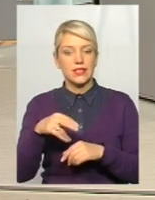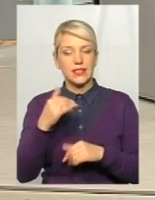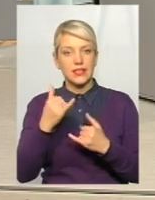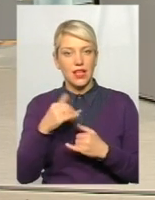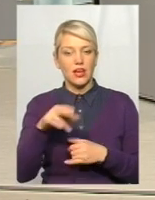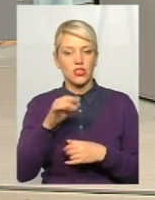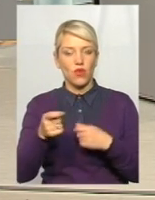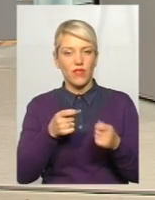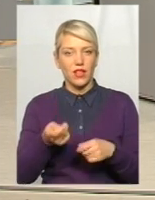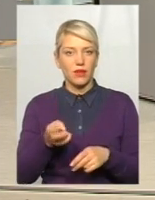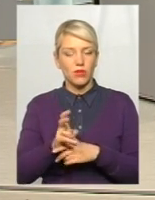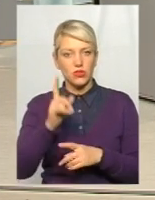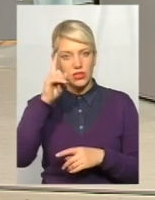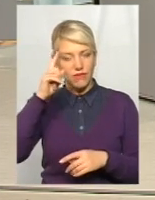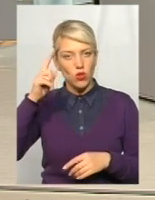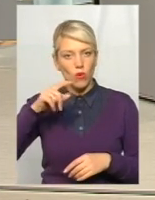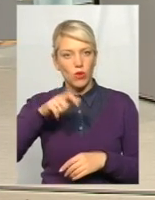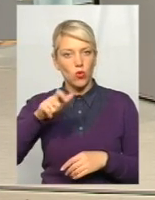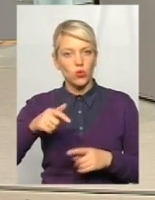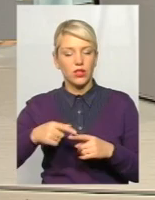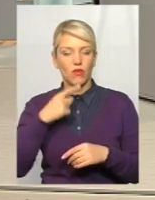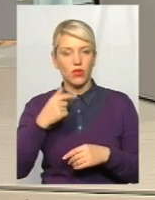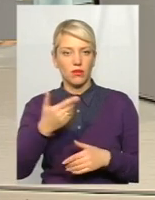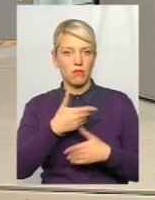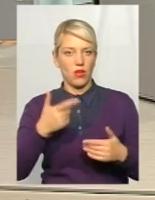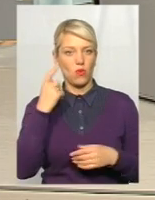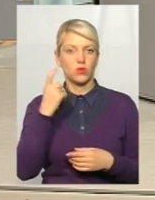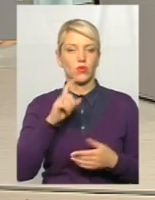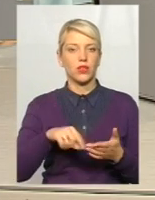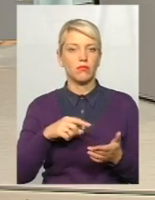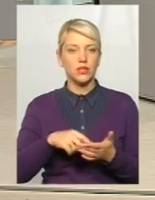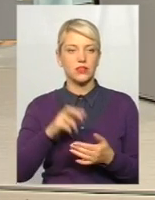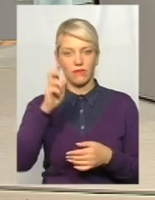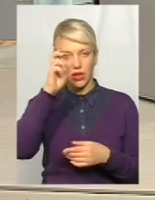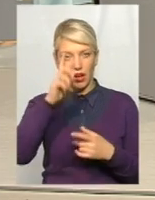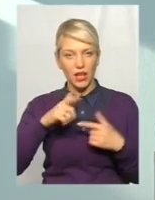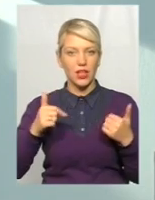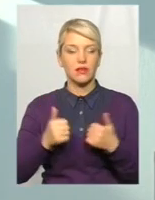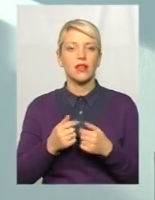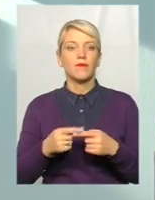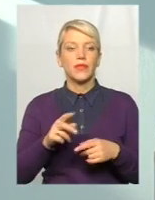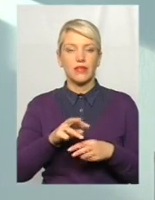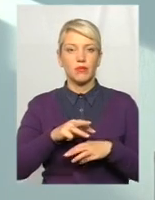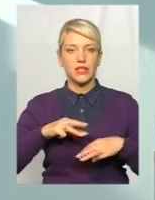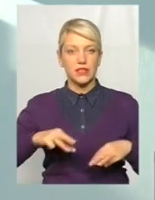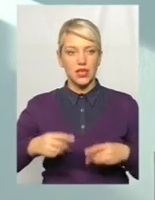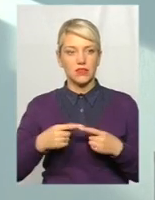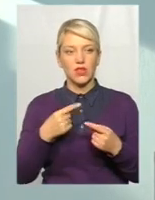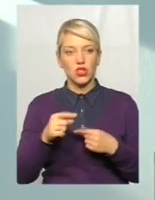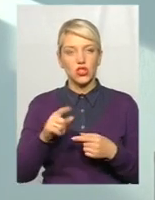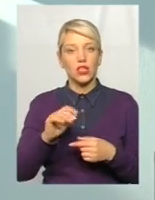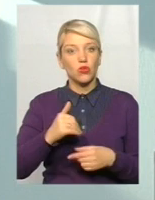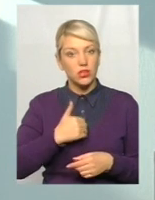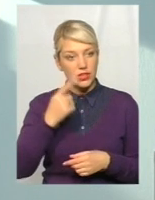свідомі люди, які розуміють, що вони туди господарі, господарі в місті, господарі в країні, господарі в міністерстві, в інших структурах, і вони